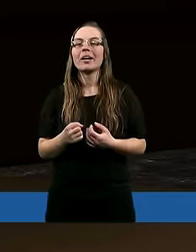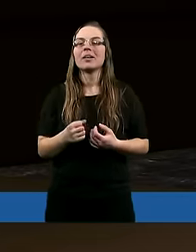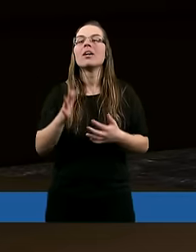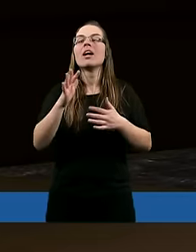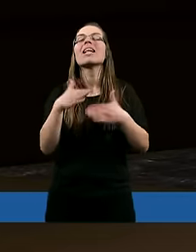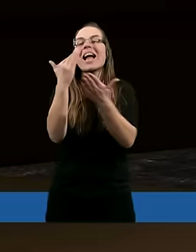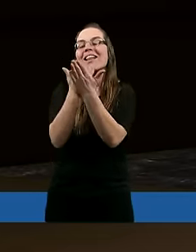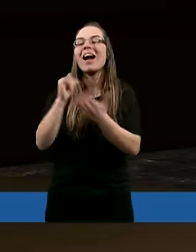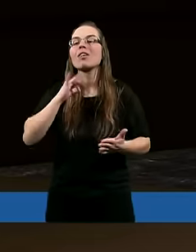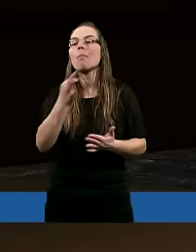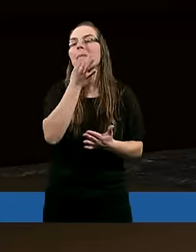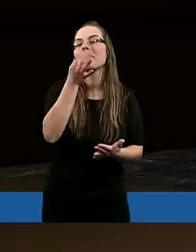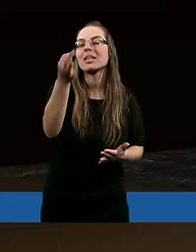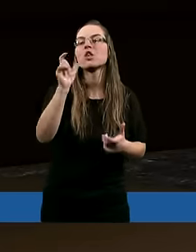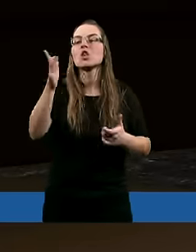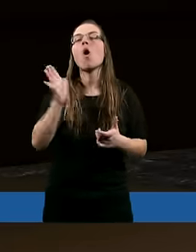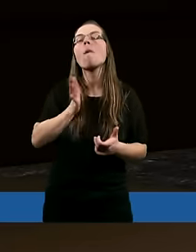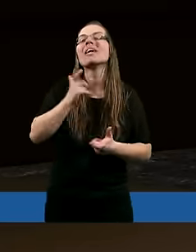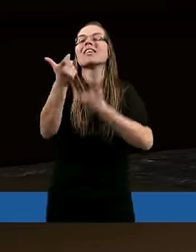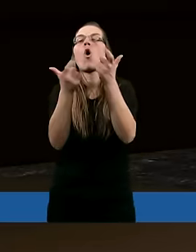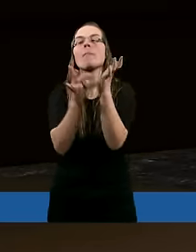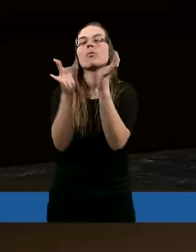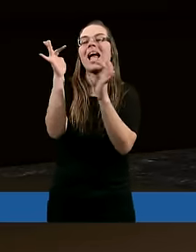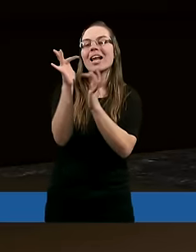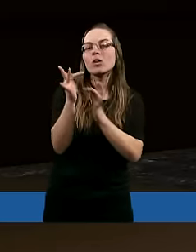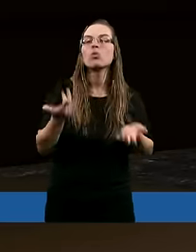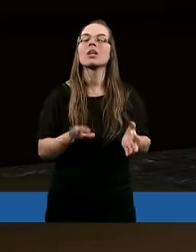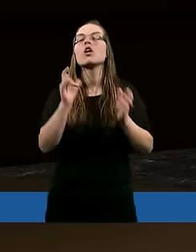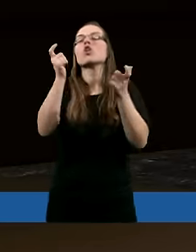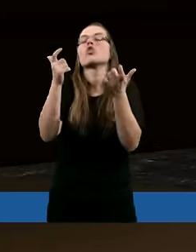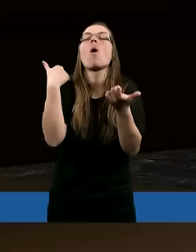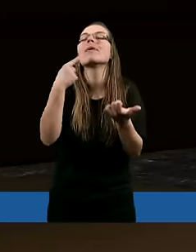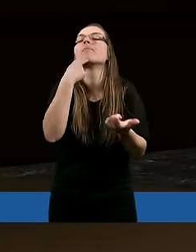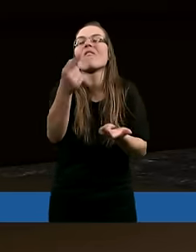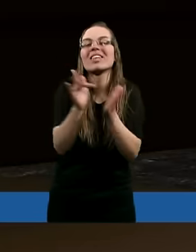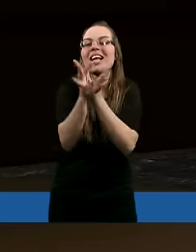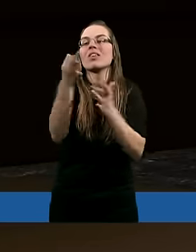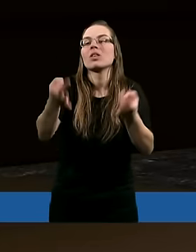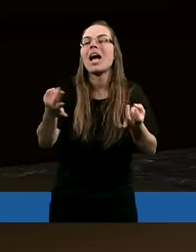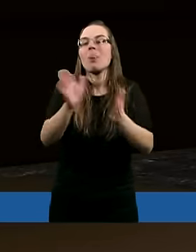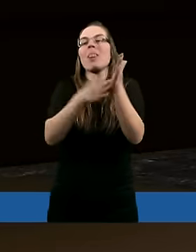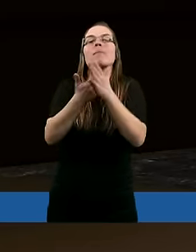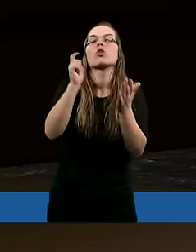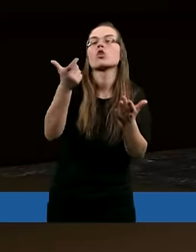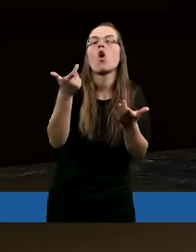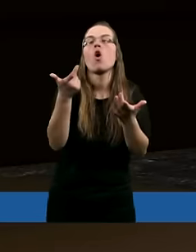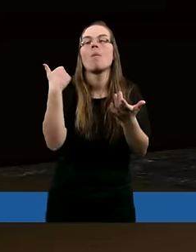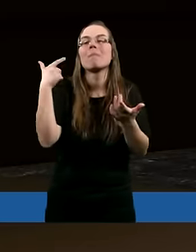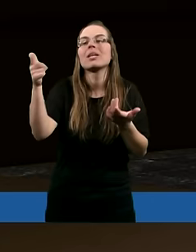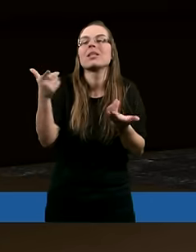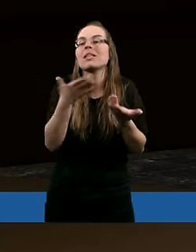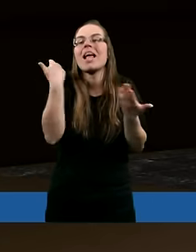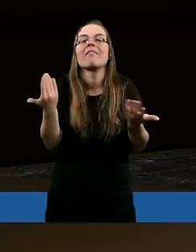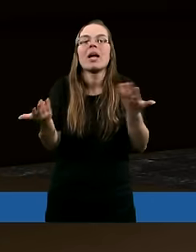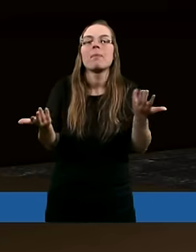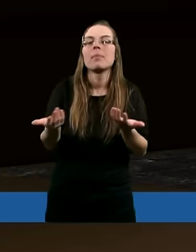zadali sobie pytanie, co zrobiłby Pan Jezus? Albo co powiedziałby Pan Jezus teraz? Albo jakby Pan Jezus się, no